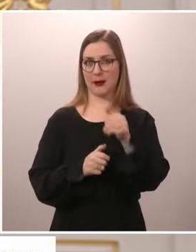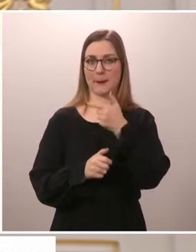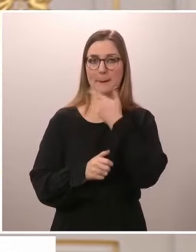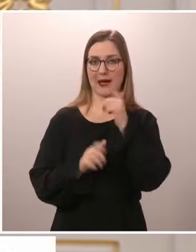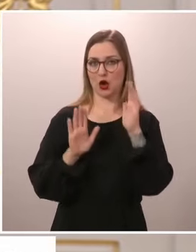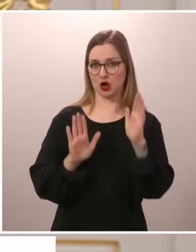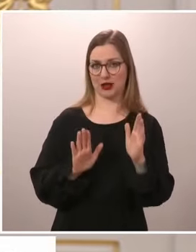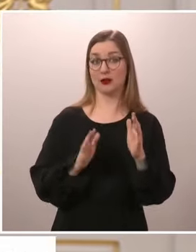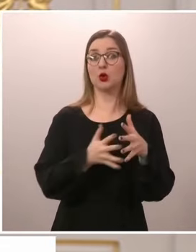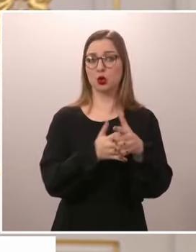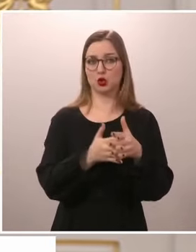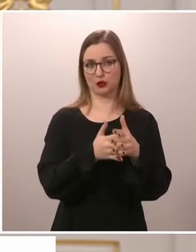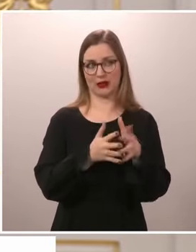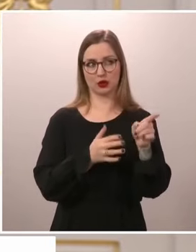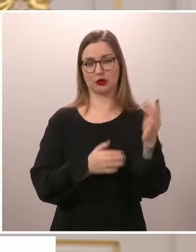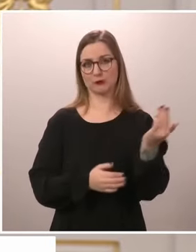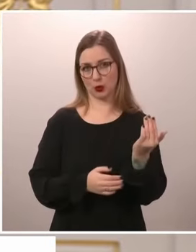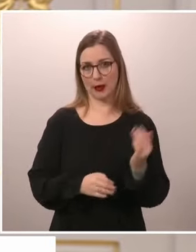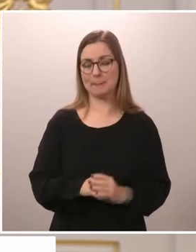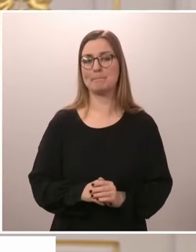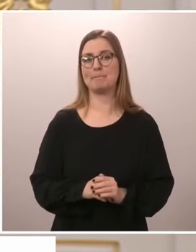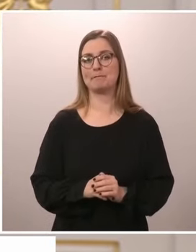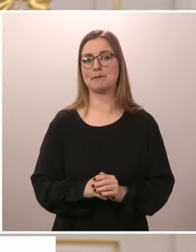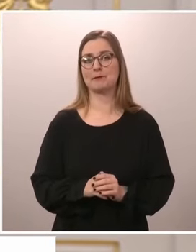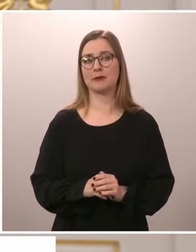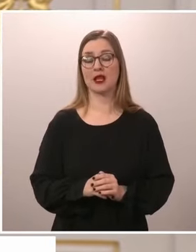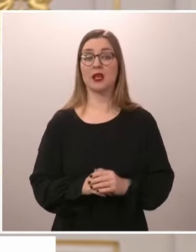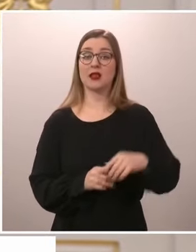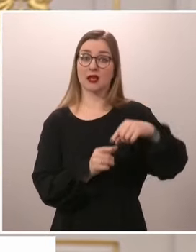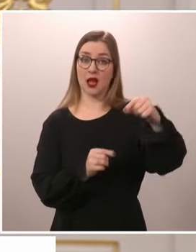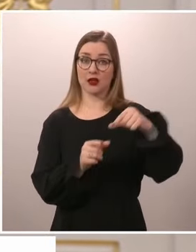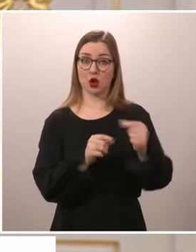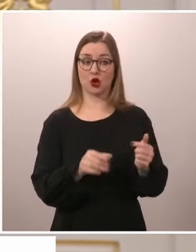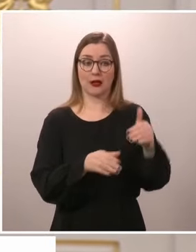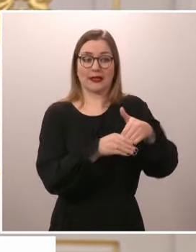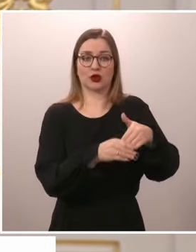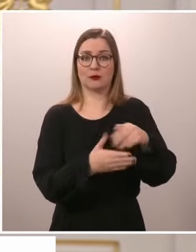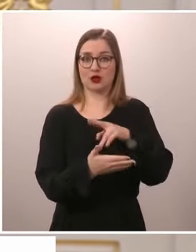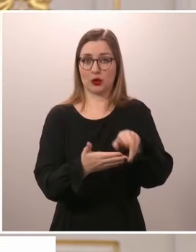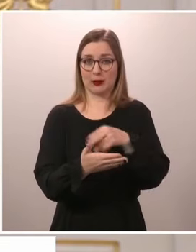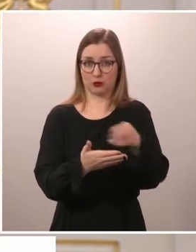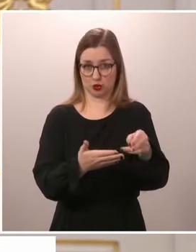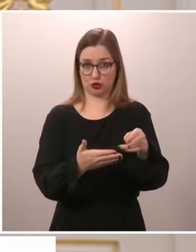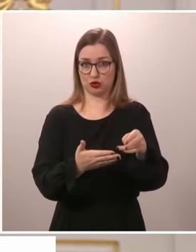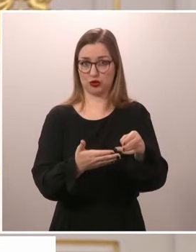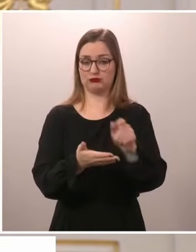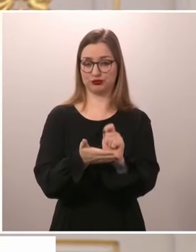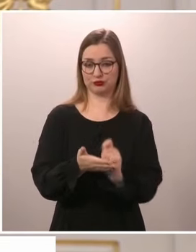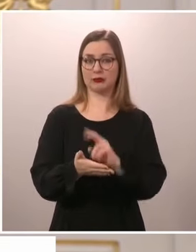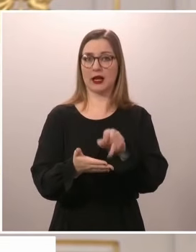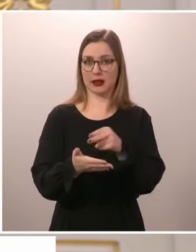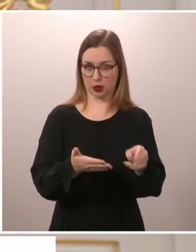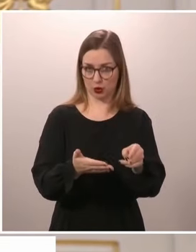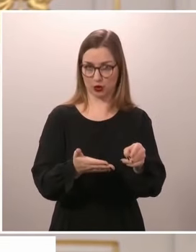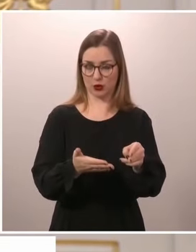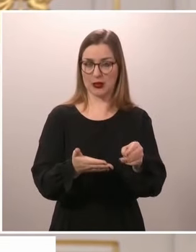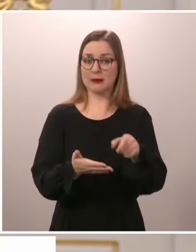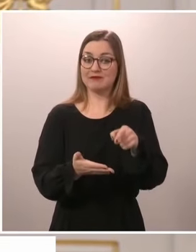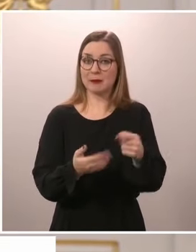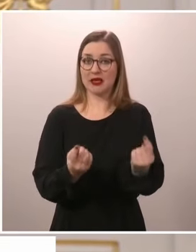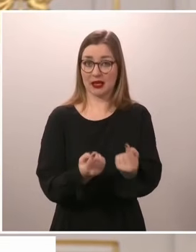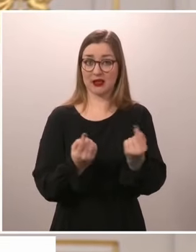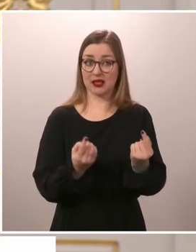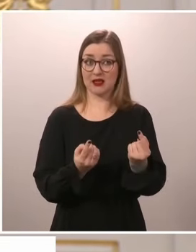Yhdysvalloilta. Silloin, kun meidän liittymissopimus allekirjoitettiin, niin pidettiin selvänä sitä, että Suomi on